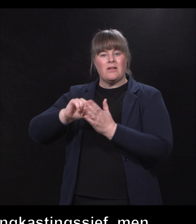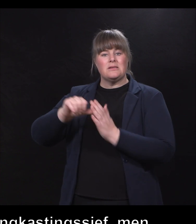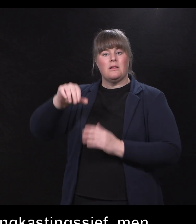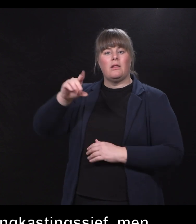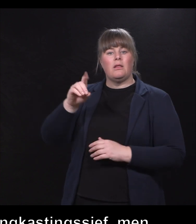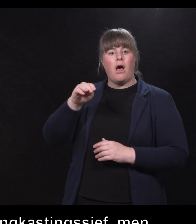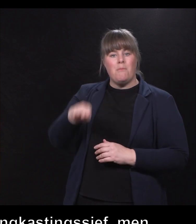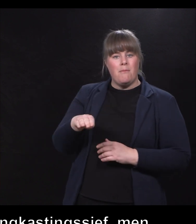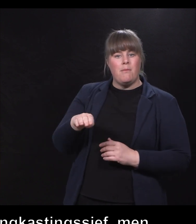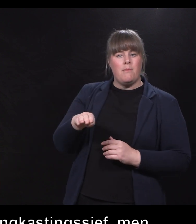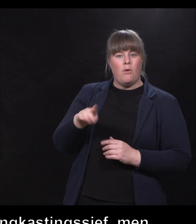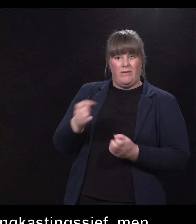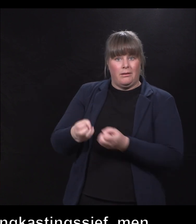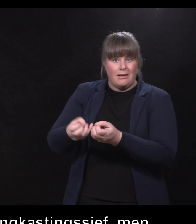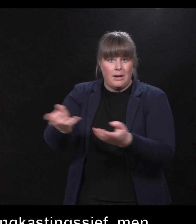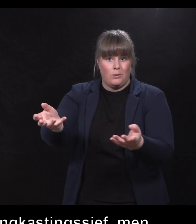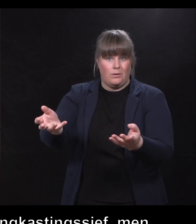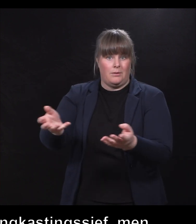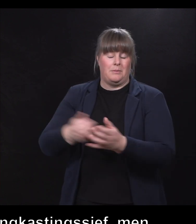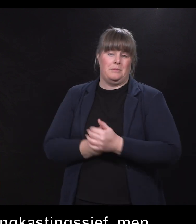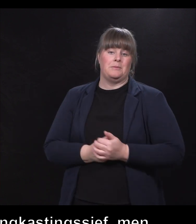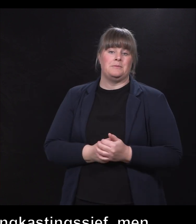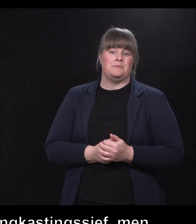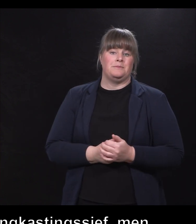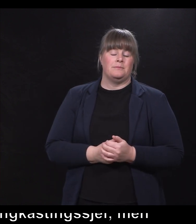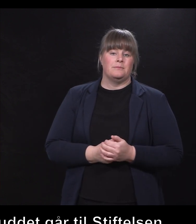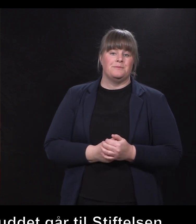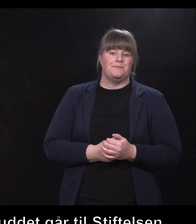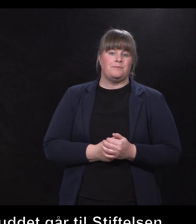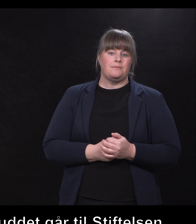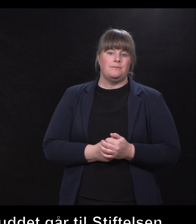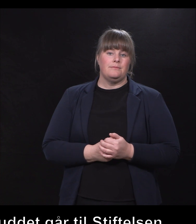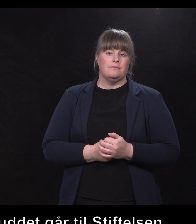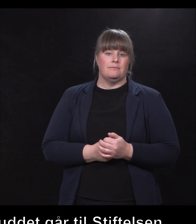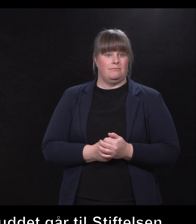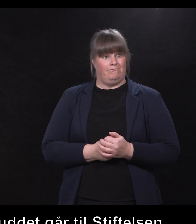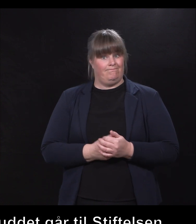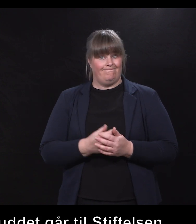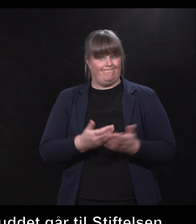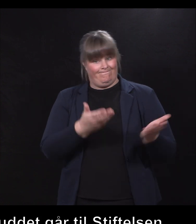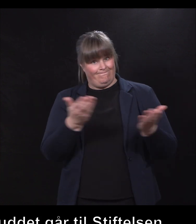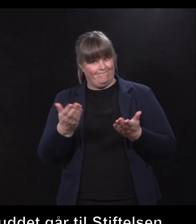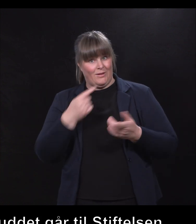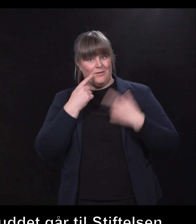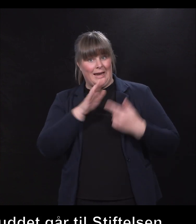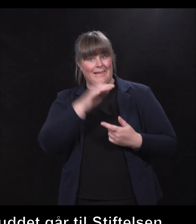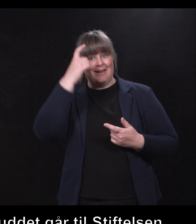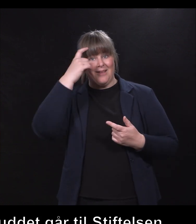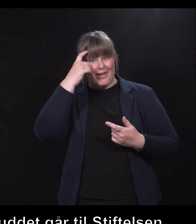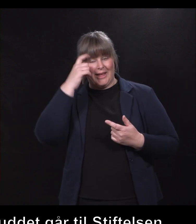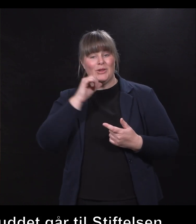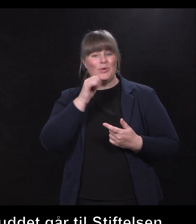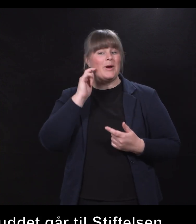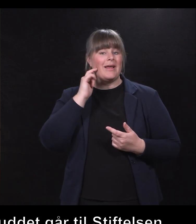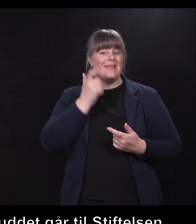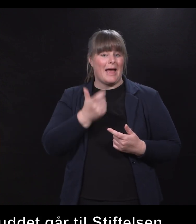vi da deler ut gjennom dette. Så vi hører gjerne litt om dine tanker, Thor Hjermund. Vær så